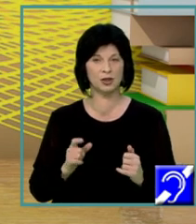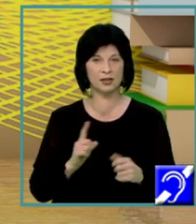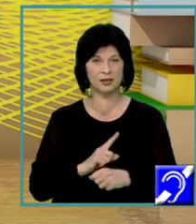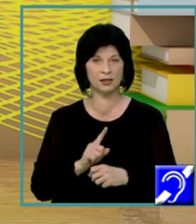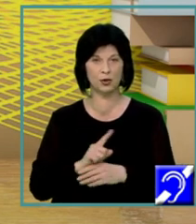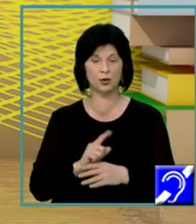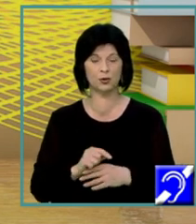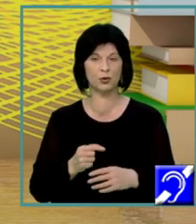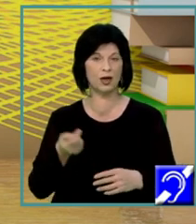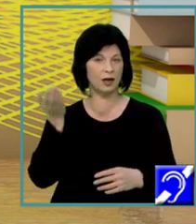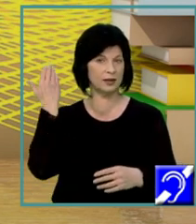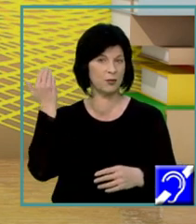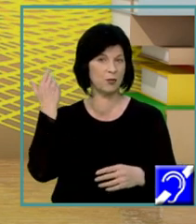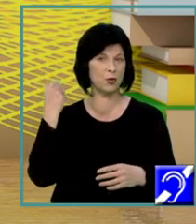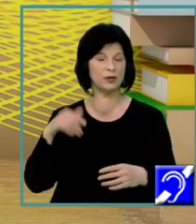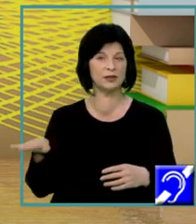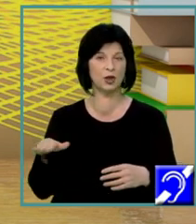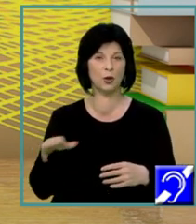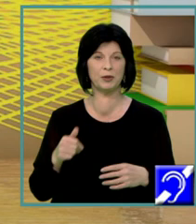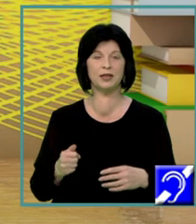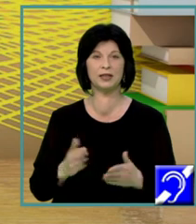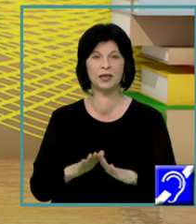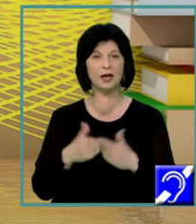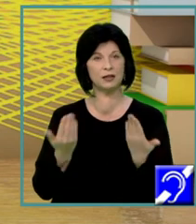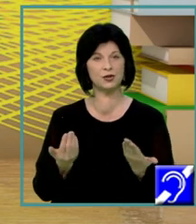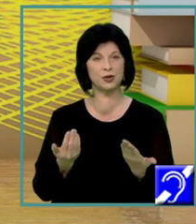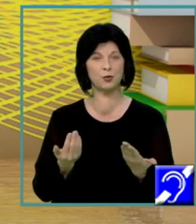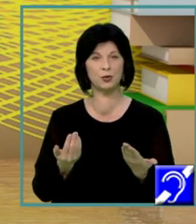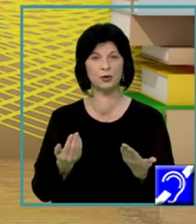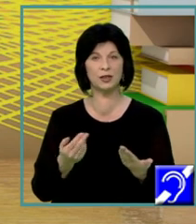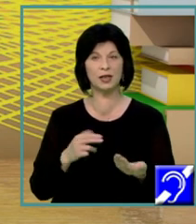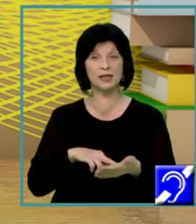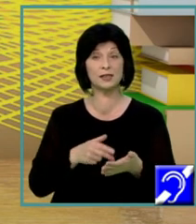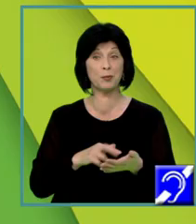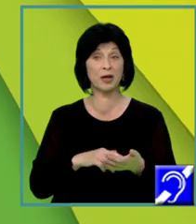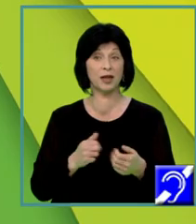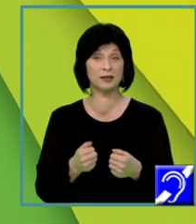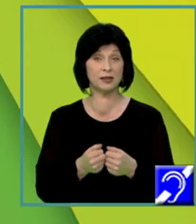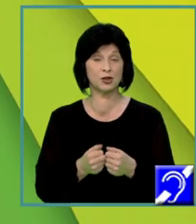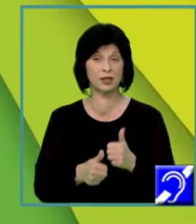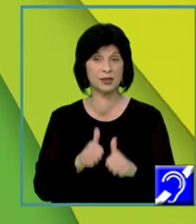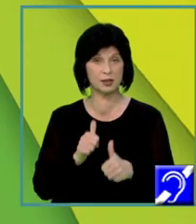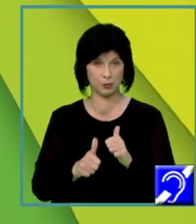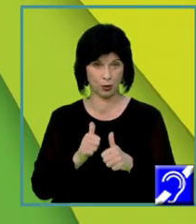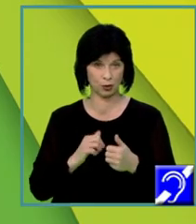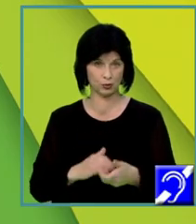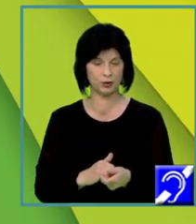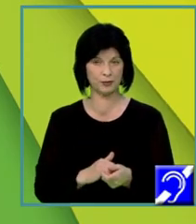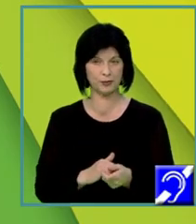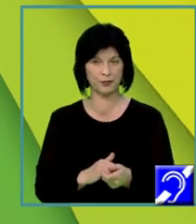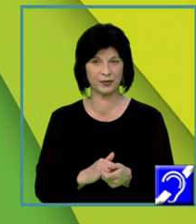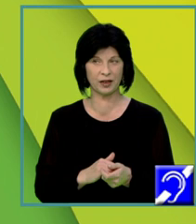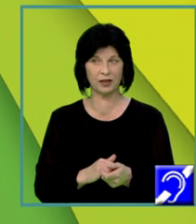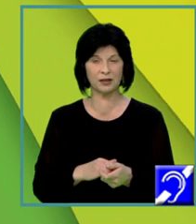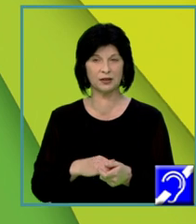colegii lui, i-a început să practice gimnastică, sport. După care, tot entuziasmul general, faptul că, de exemplu, la finalul fiecărui an